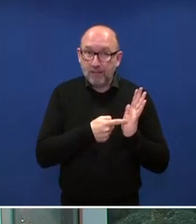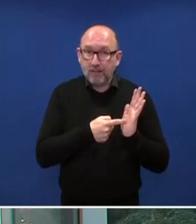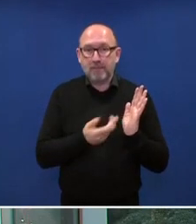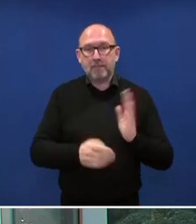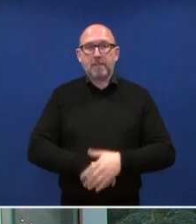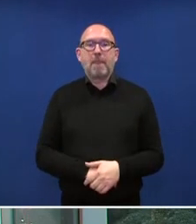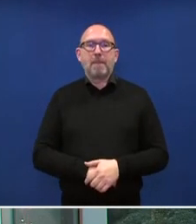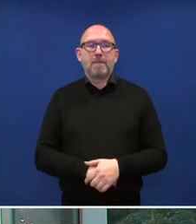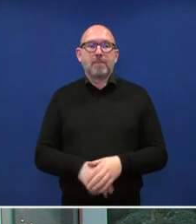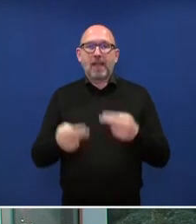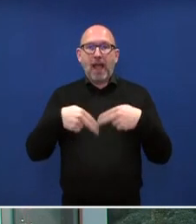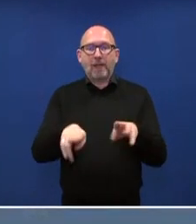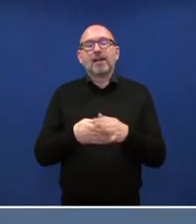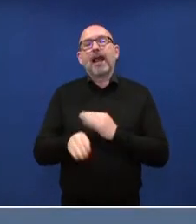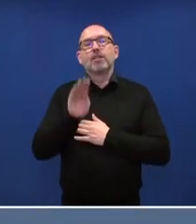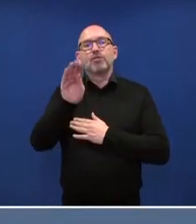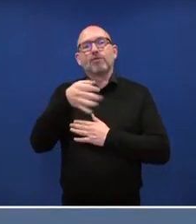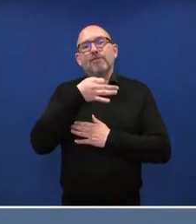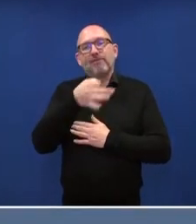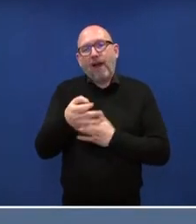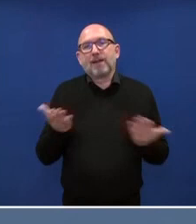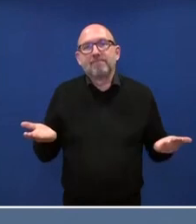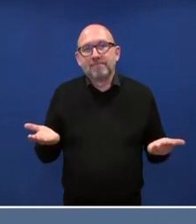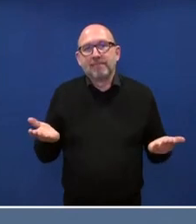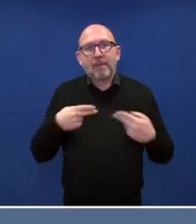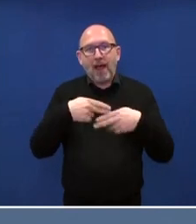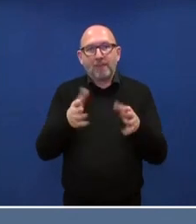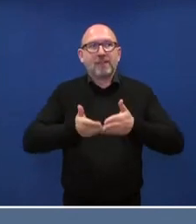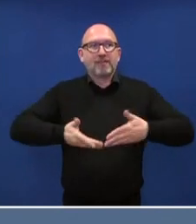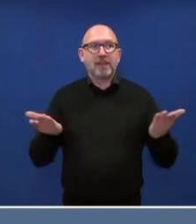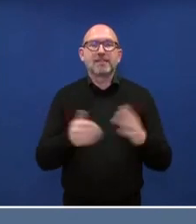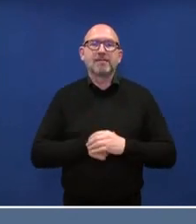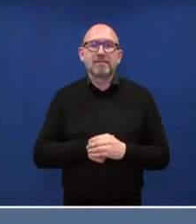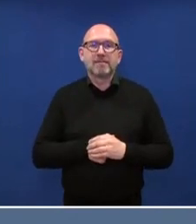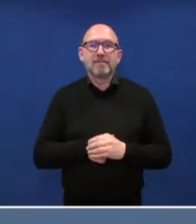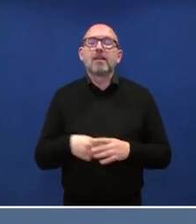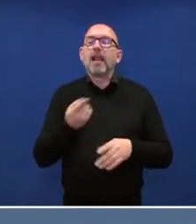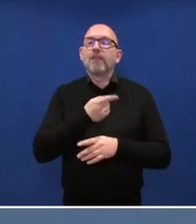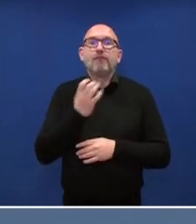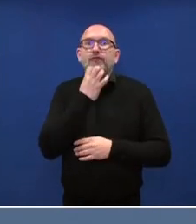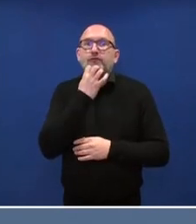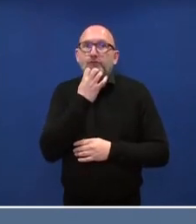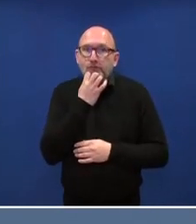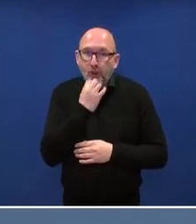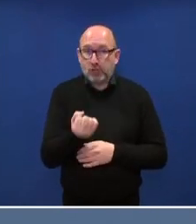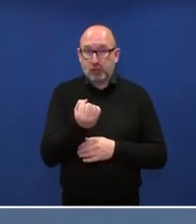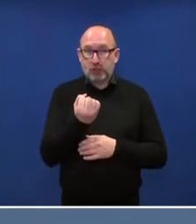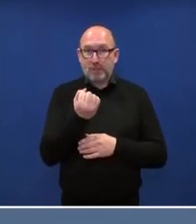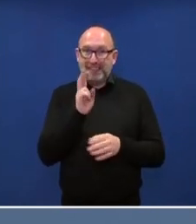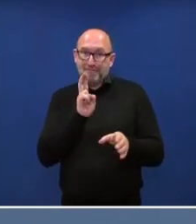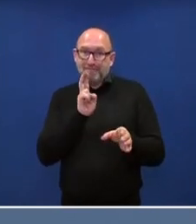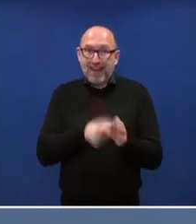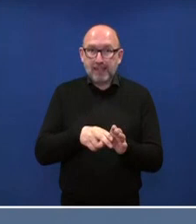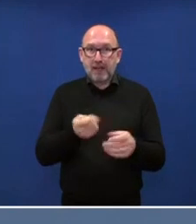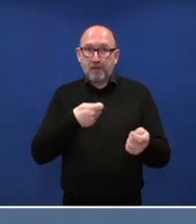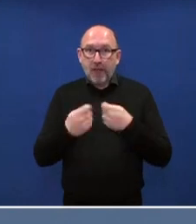Ja, das ist eine Frage, die in die Zukunft gerichtet wird. Ich glaube, da kann ich nur damit antworten, dass wir uns wünschen, dass es in diesem Beitrittsverhandlungen